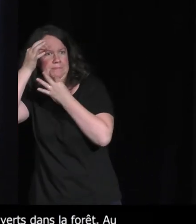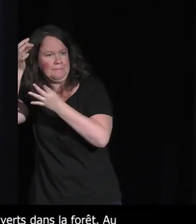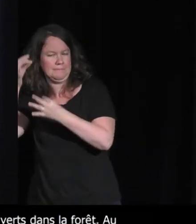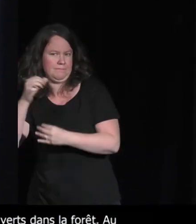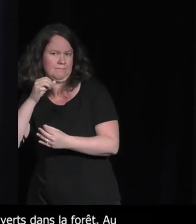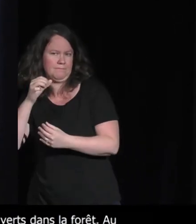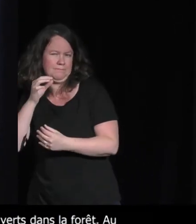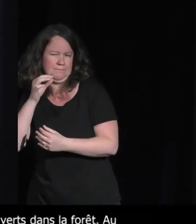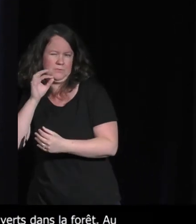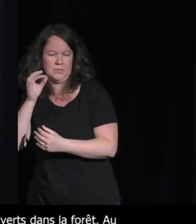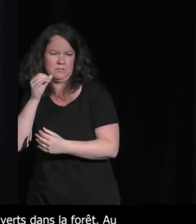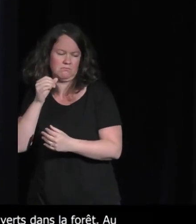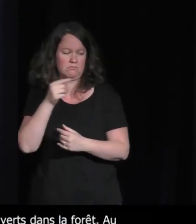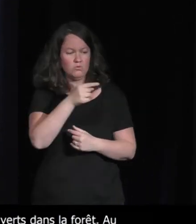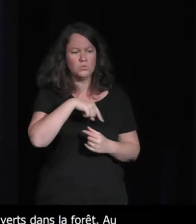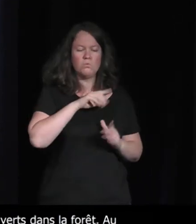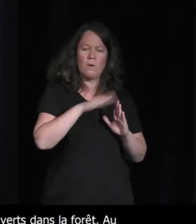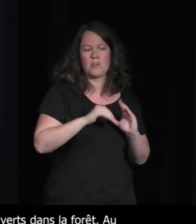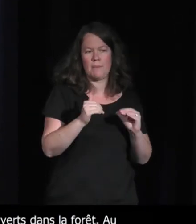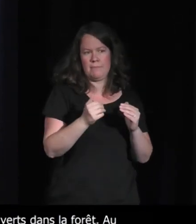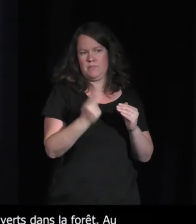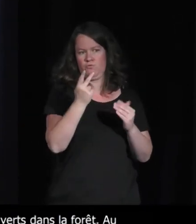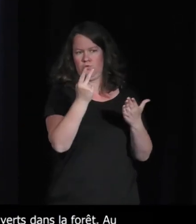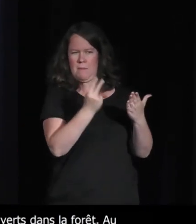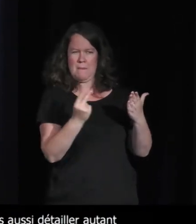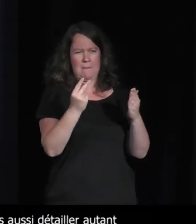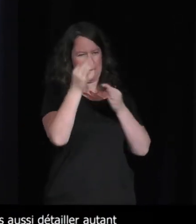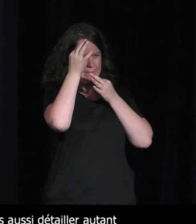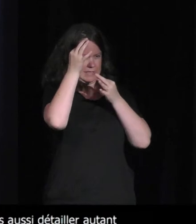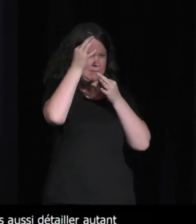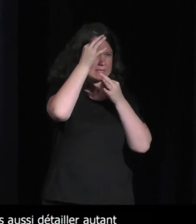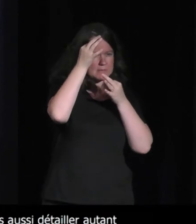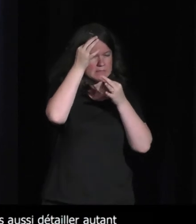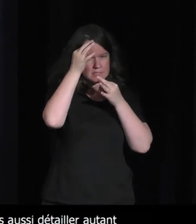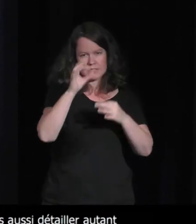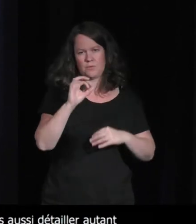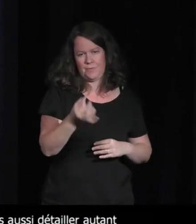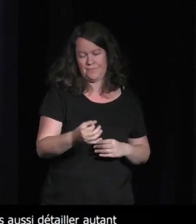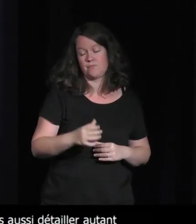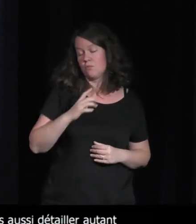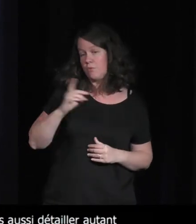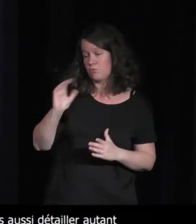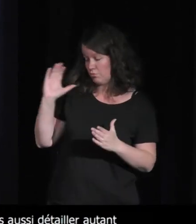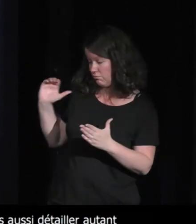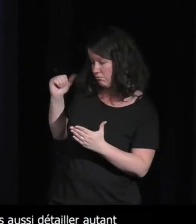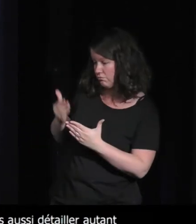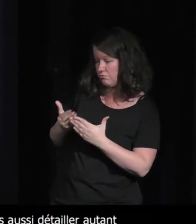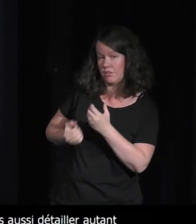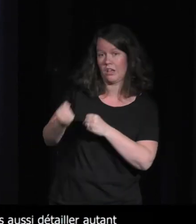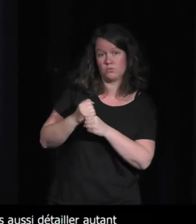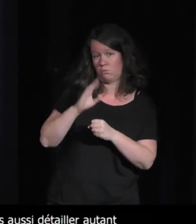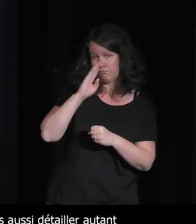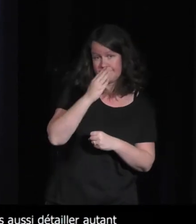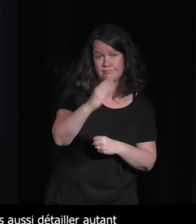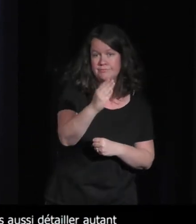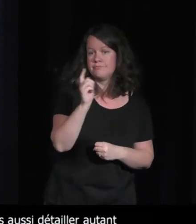ni l'expérience je pense pour le faire mais oui forcément il des bifurcations mais pour moi la plus grosse bifurcation